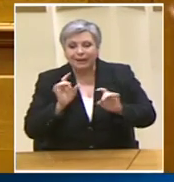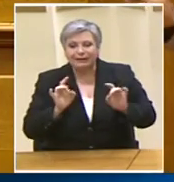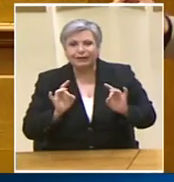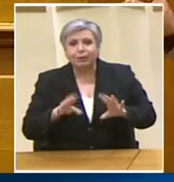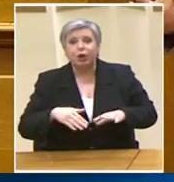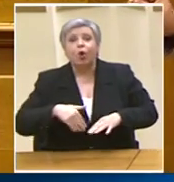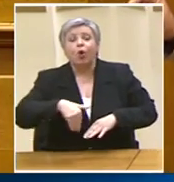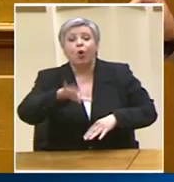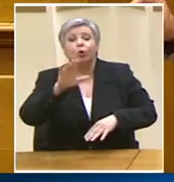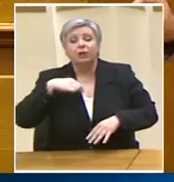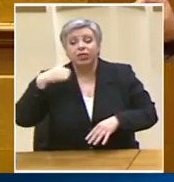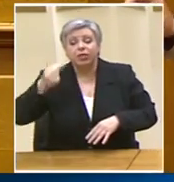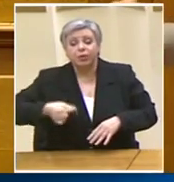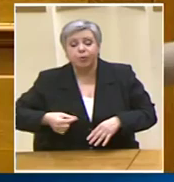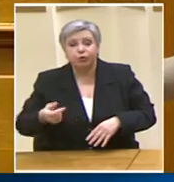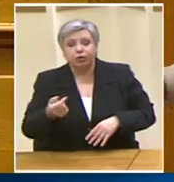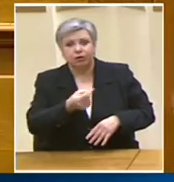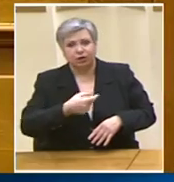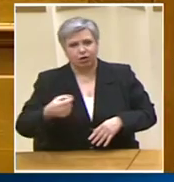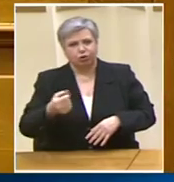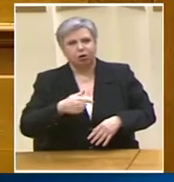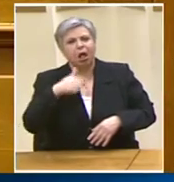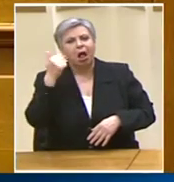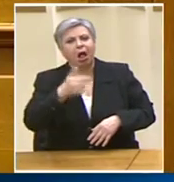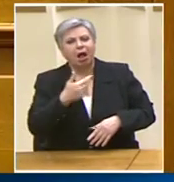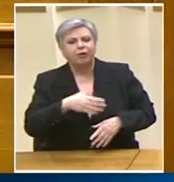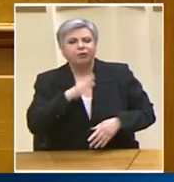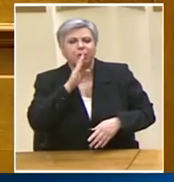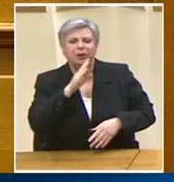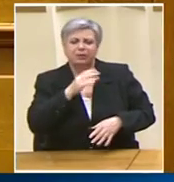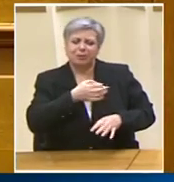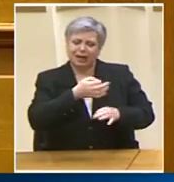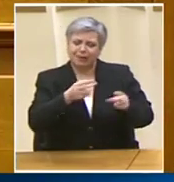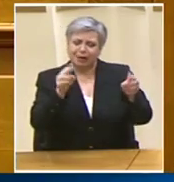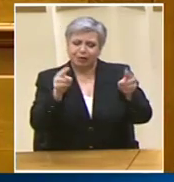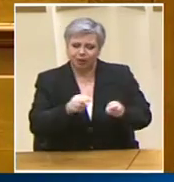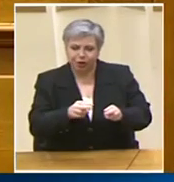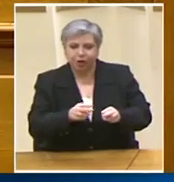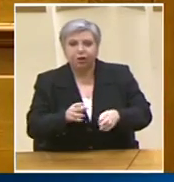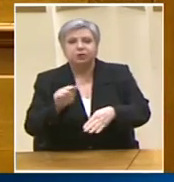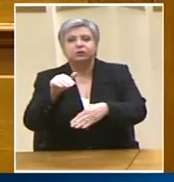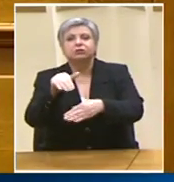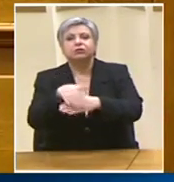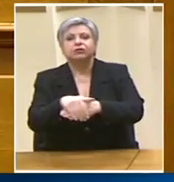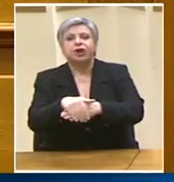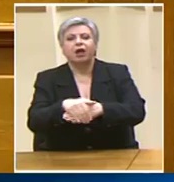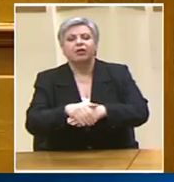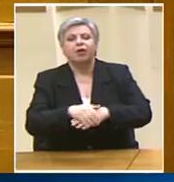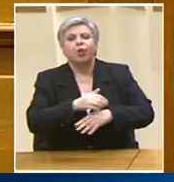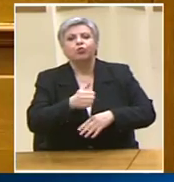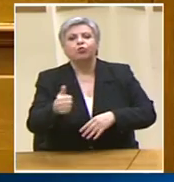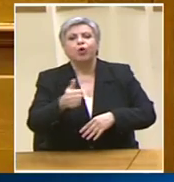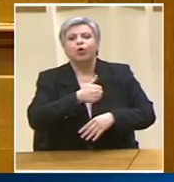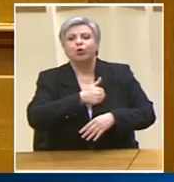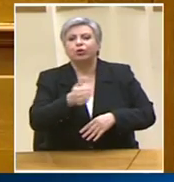προβλήθηκε στο δελτίο των τρεις και στις εννιά έπεσε σύρμα φαίνεται και το μόνο που παίχθηκε ήταν οι μαντινάδες του Πολάκη. Αυτό ήταν το